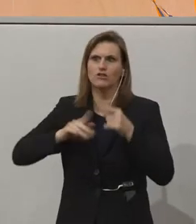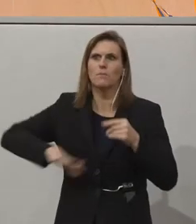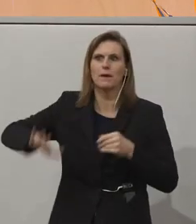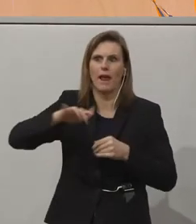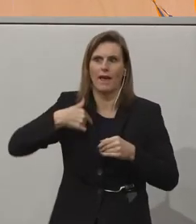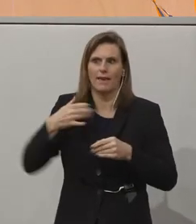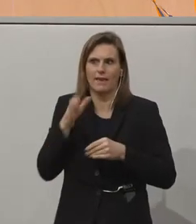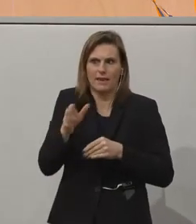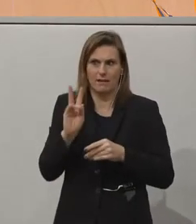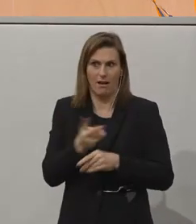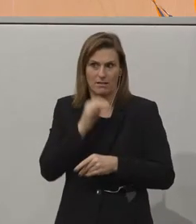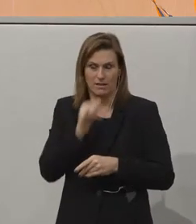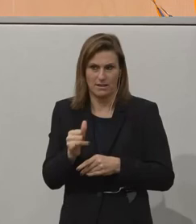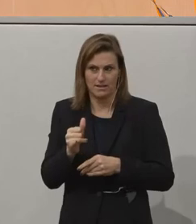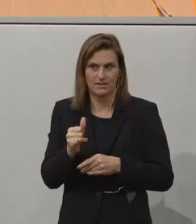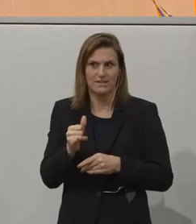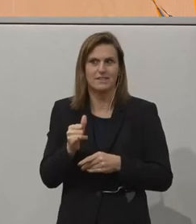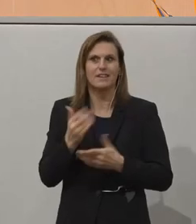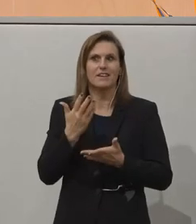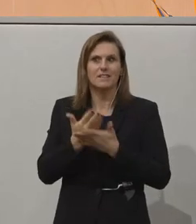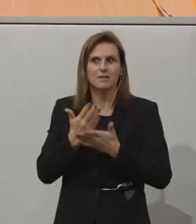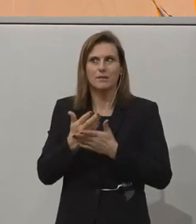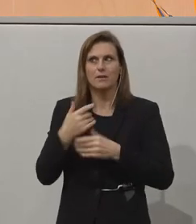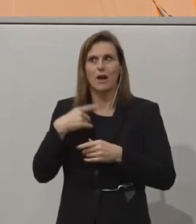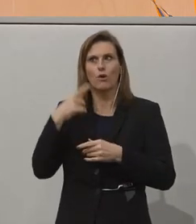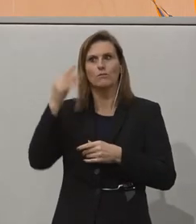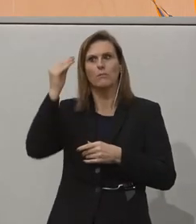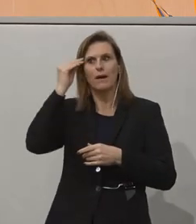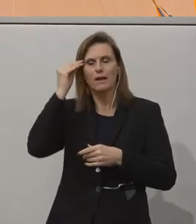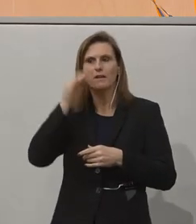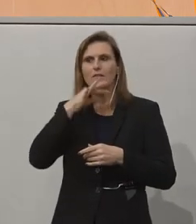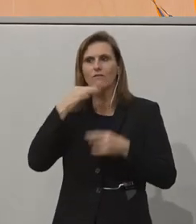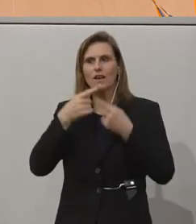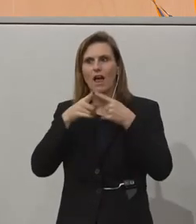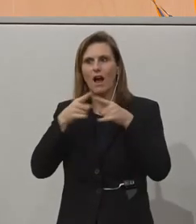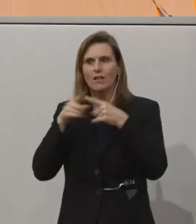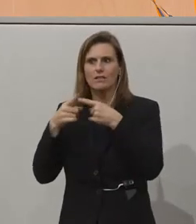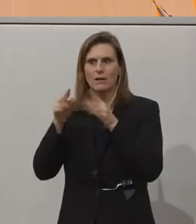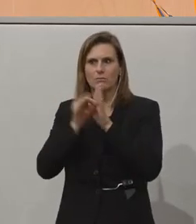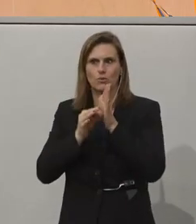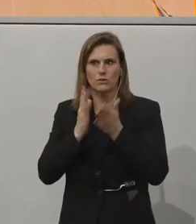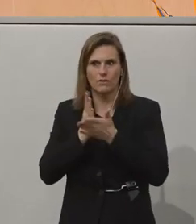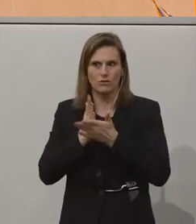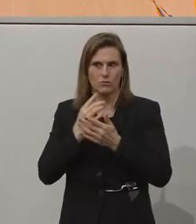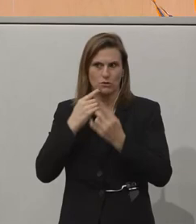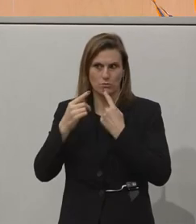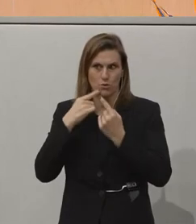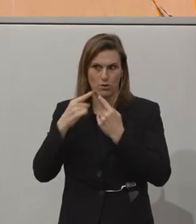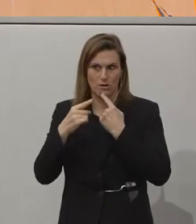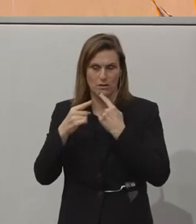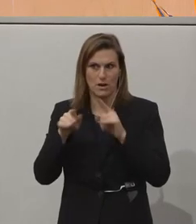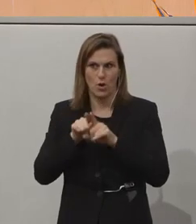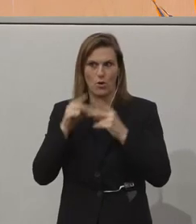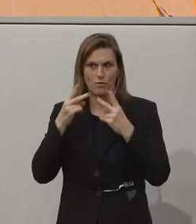einsetzen. Und das ist etwas, was wir auf jeden Fall mitnehmen können. Auch die vielen anderen Punkte, die schon angesprochen wurden. Wir